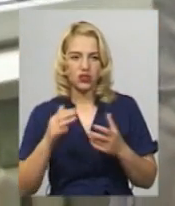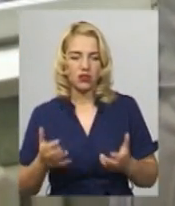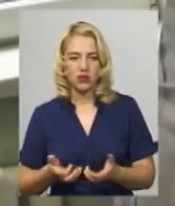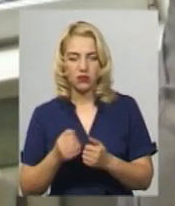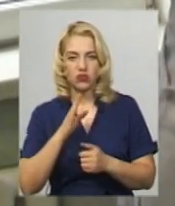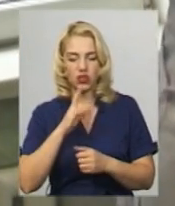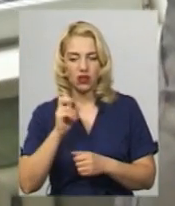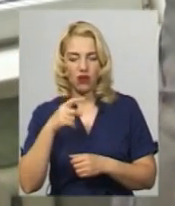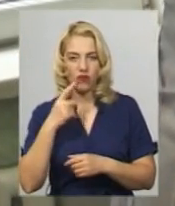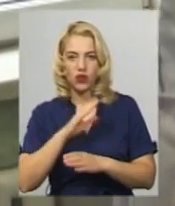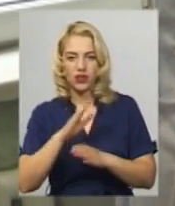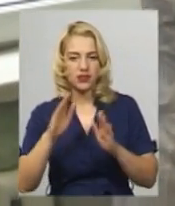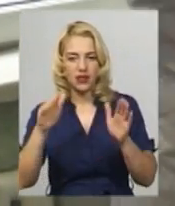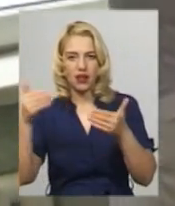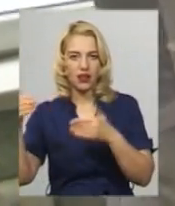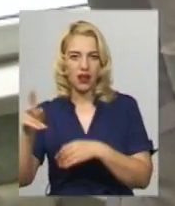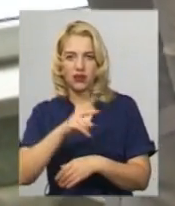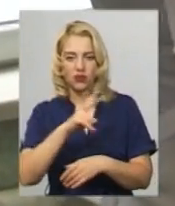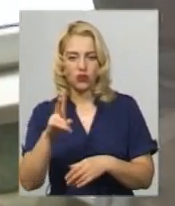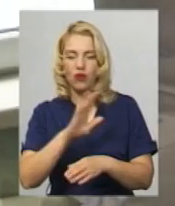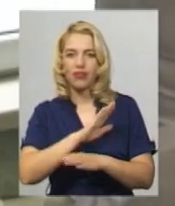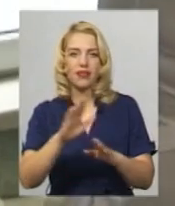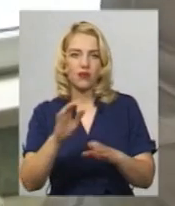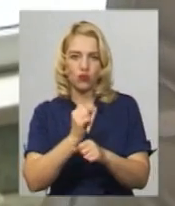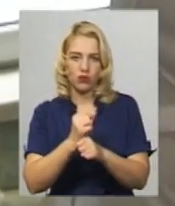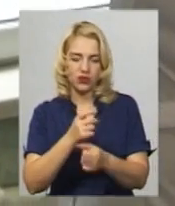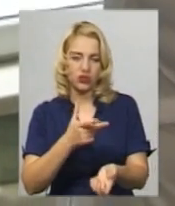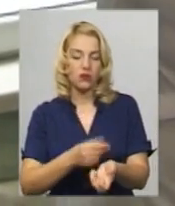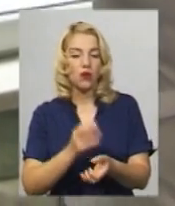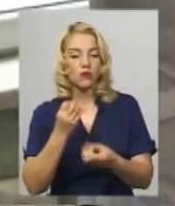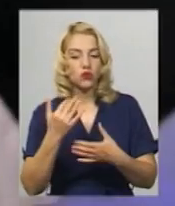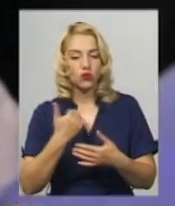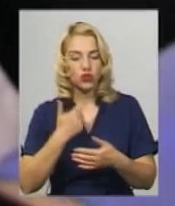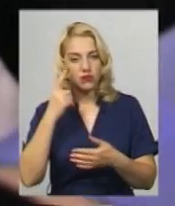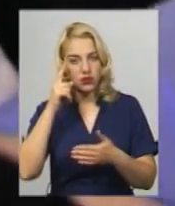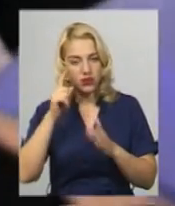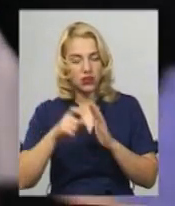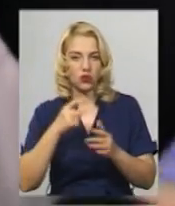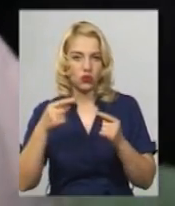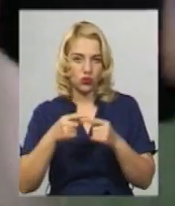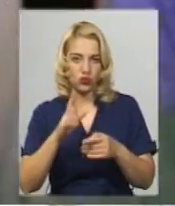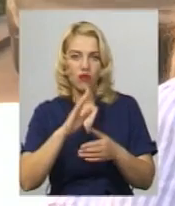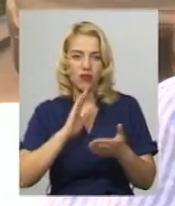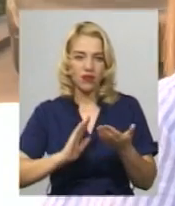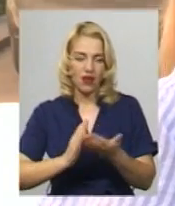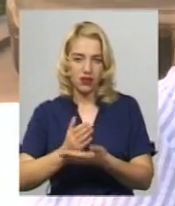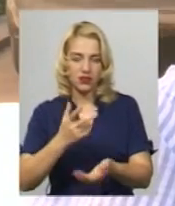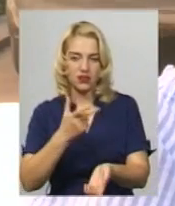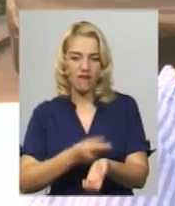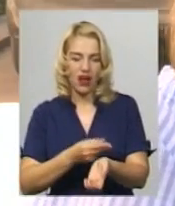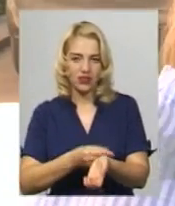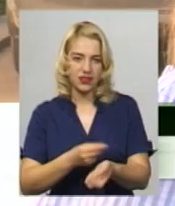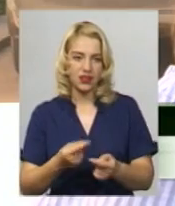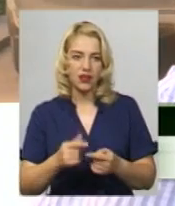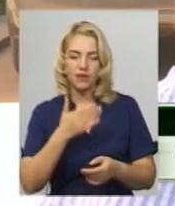Жінка говорить, що не закликає не робити щеплення, просто хоче бути впевненою у якості вакцин та отримувати достовірну інформацію. Я взагалі не є